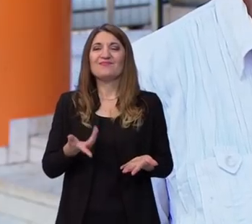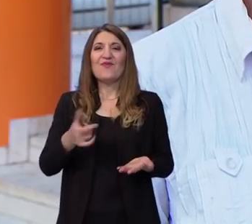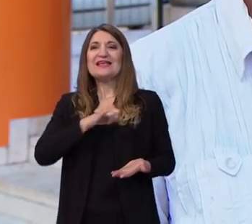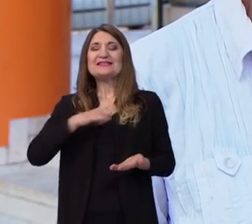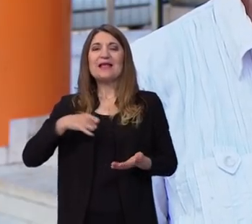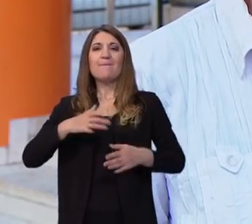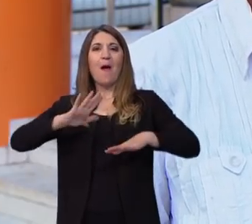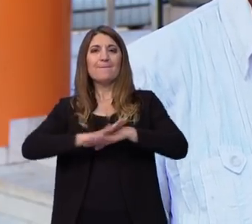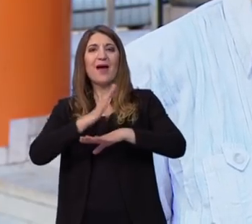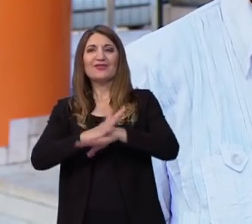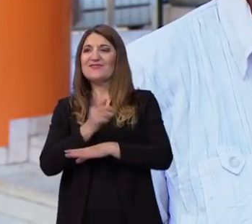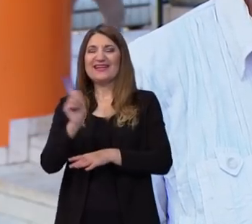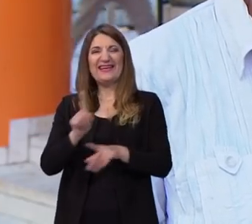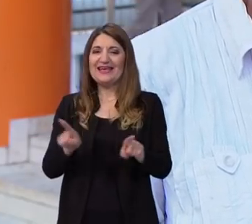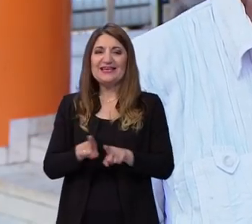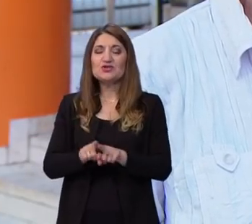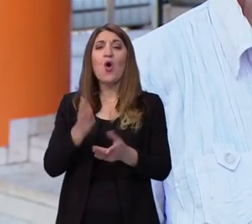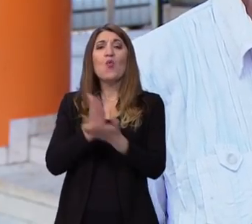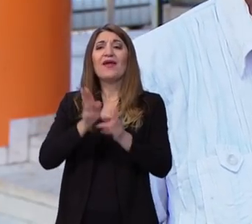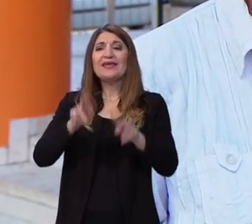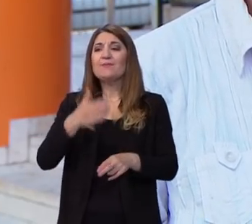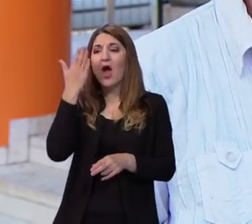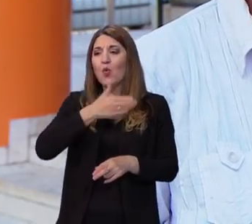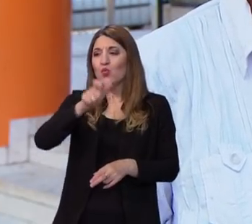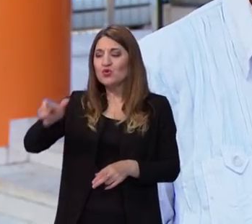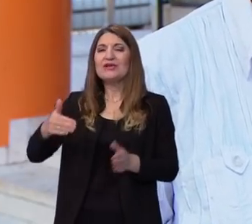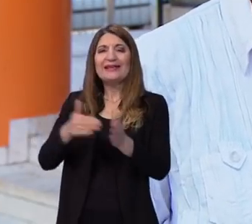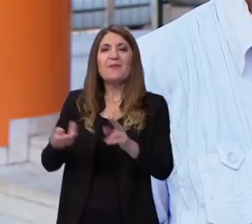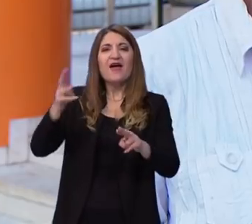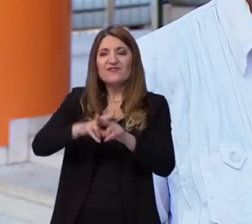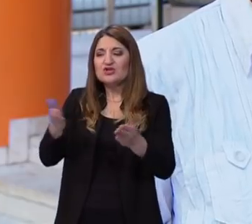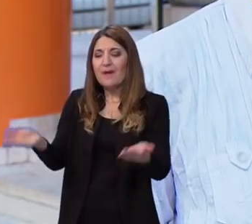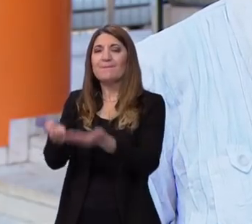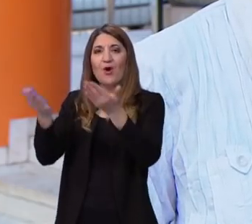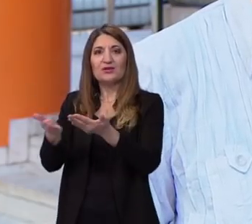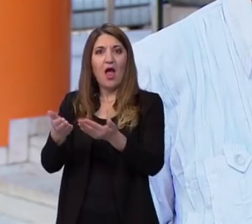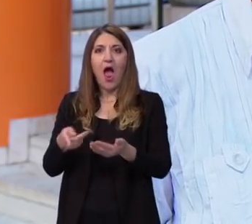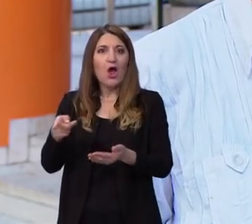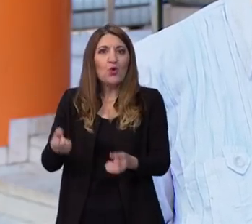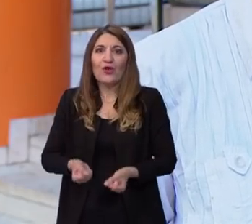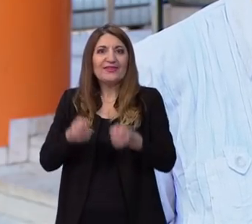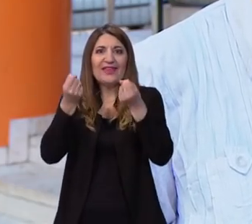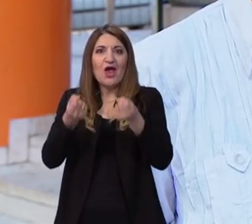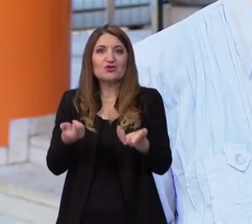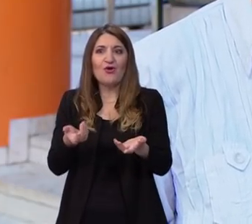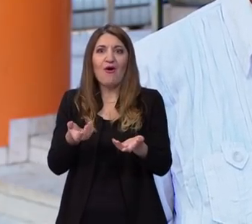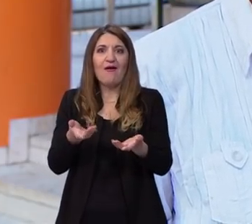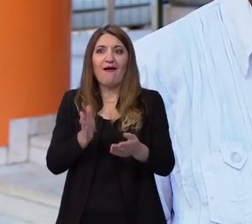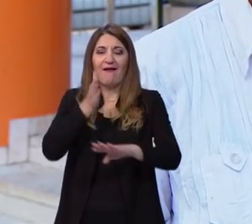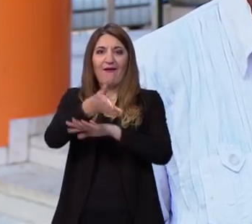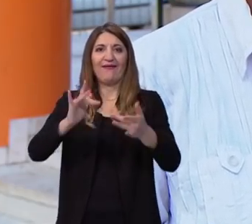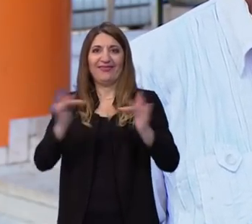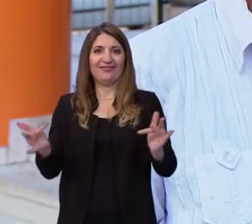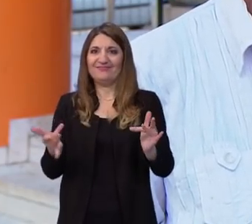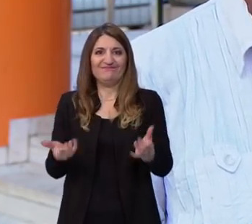svih učenika nije na istom nivou. Uvijek imate učenika koje treba dodatno poticati, a to je bilo teško u online nastavi. Mislim da su